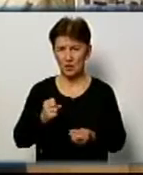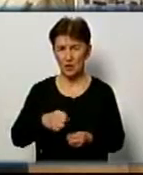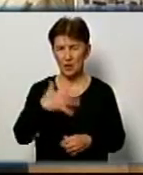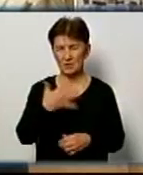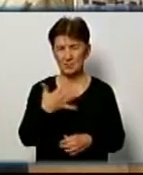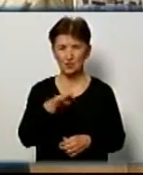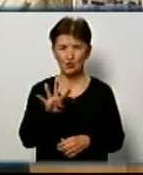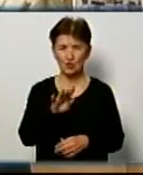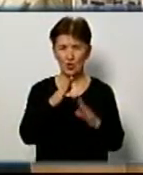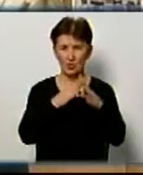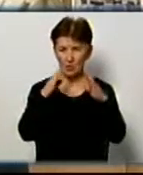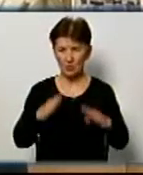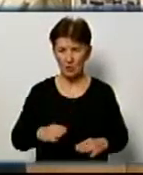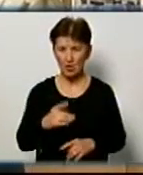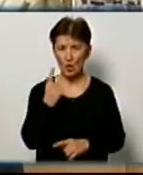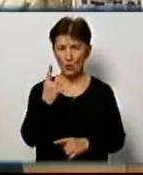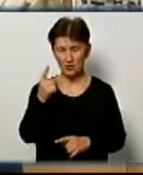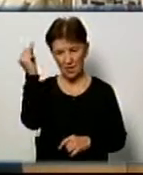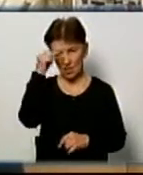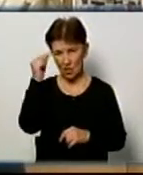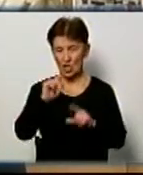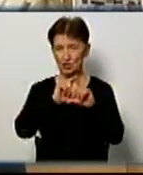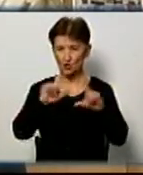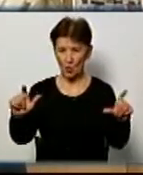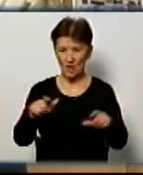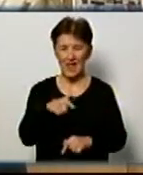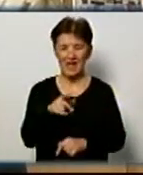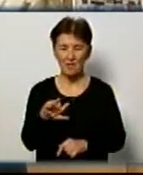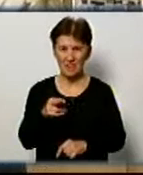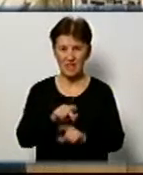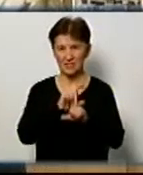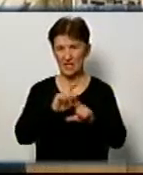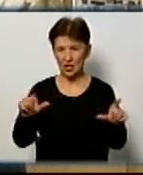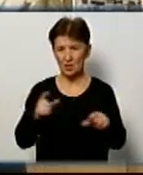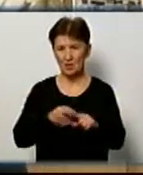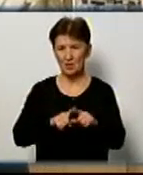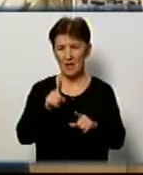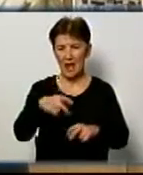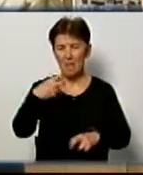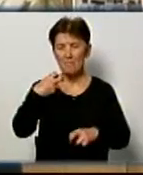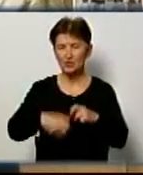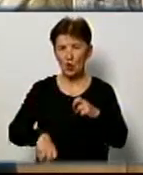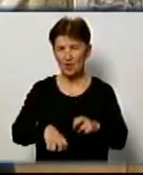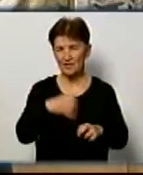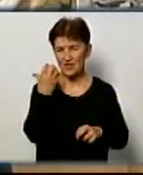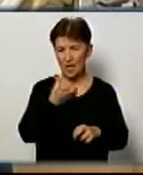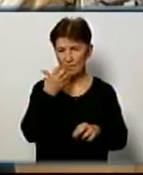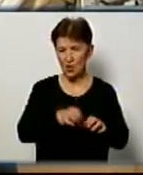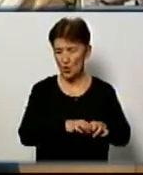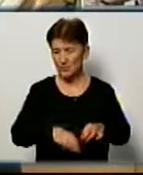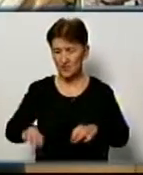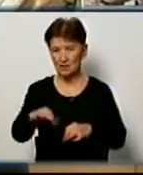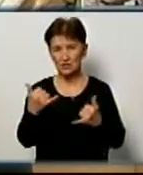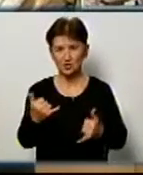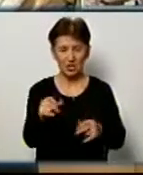будинках. З них одна гімназія, одна школа і два садочки. Причина – прориви на теплотрасі. Зараз там працюють і